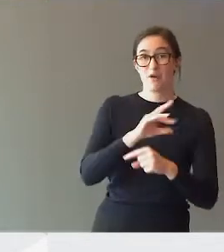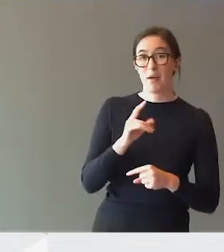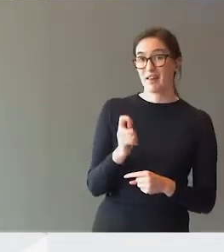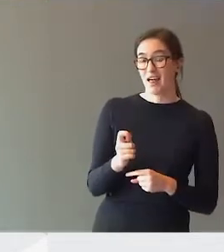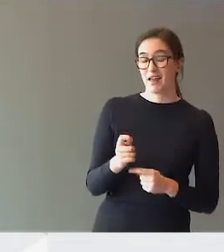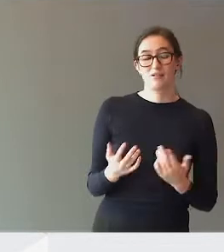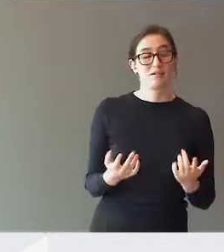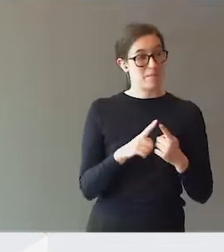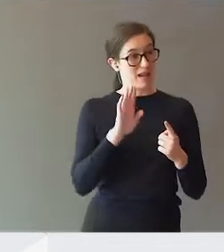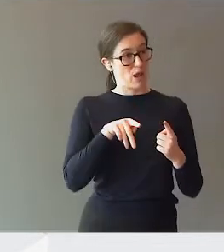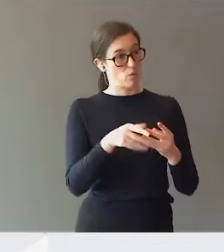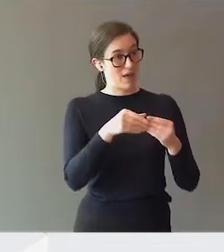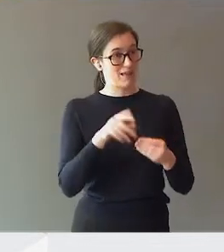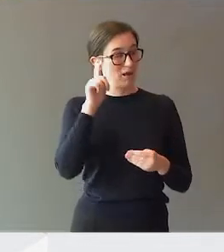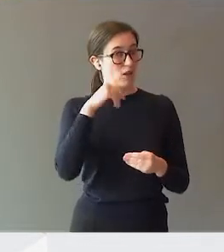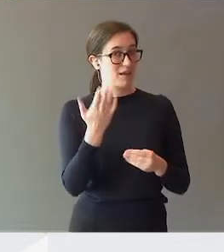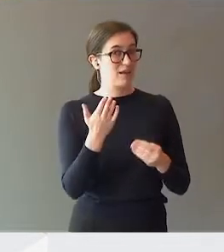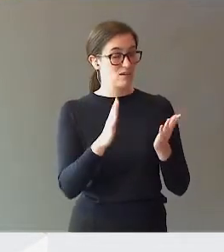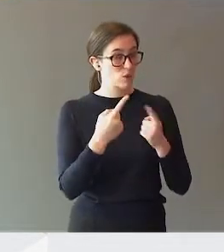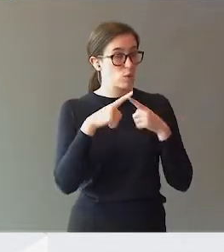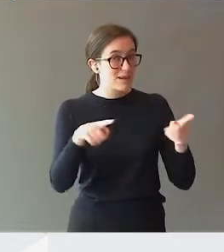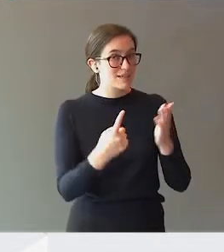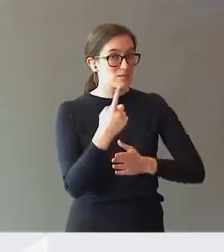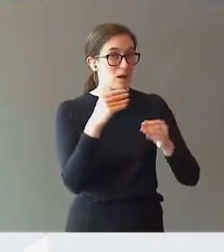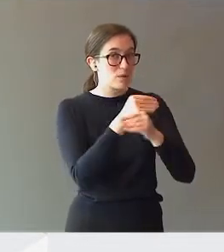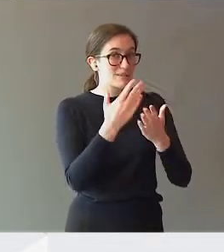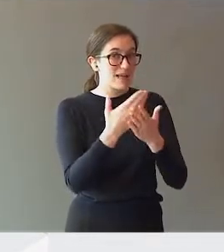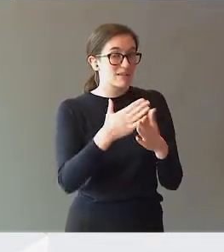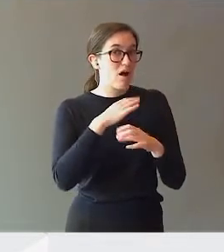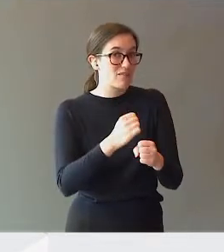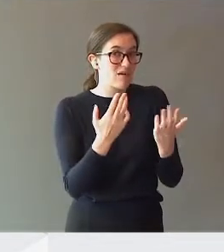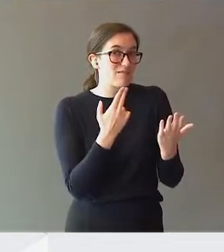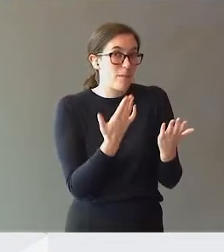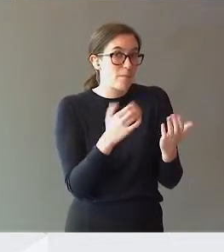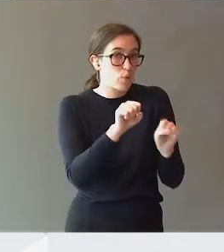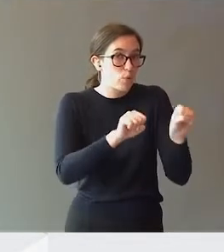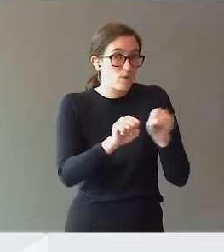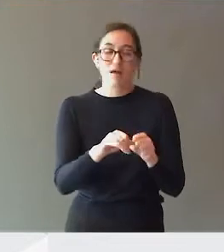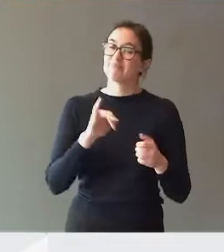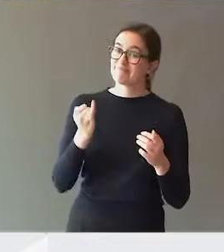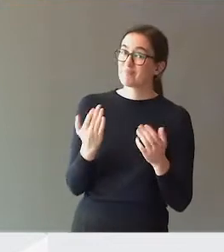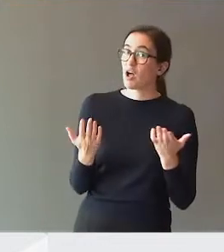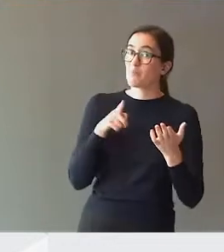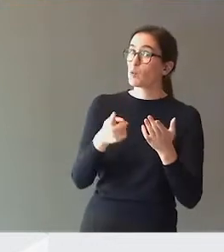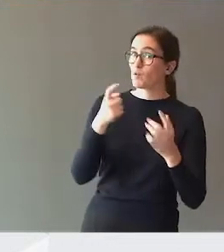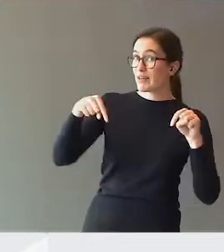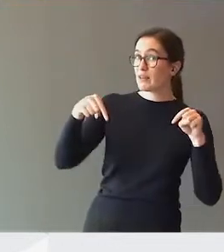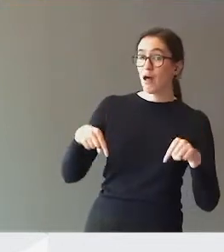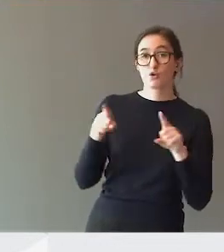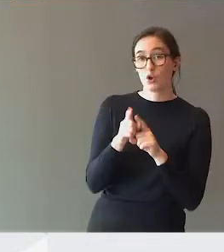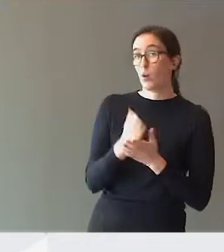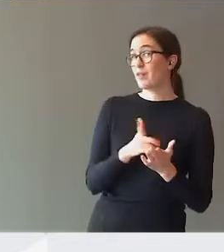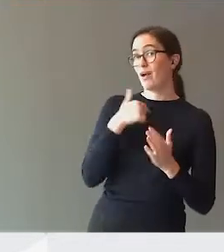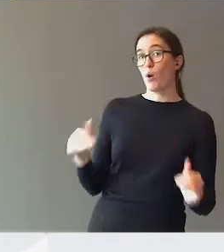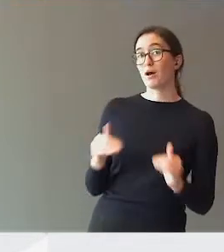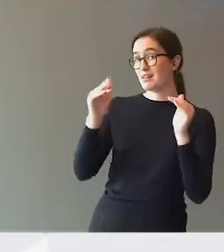en ganske ulik spesialpedagogisk tjeneste avhengig av kommune? Ja, det er en utfordring i dag, måten vi har organisert oss i Norge